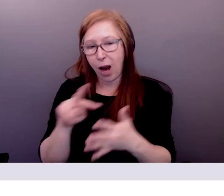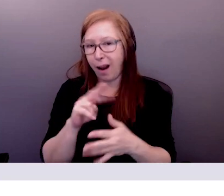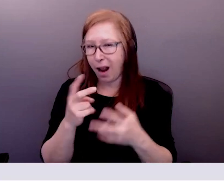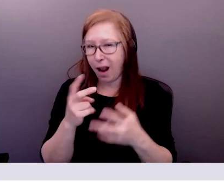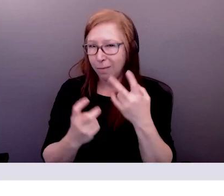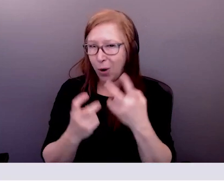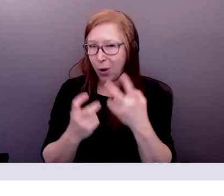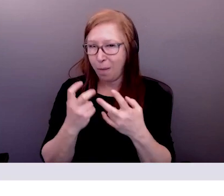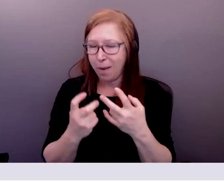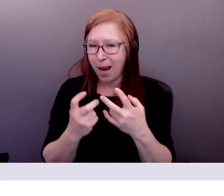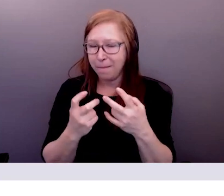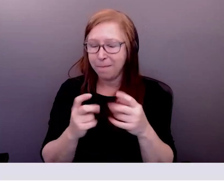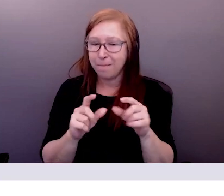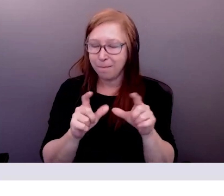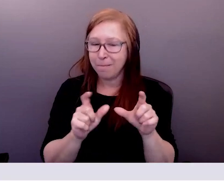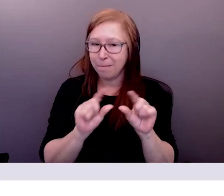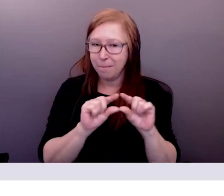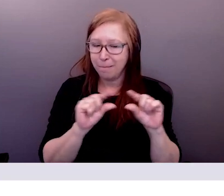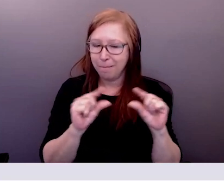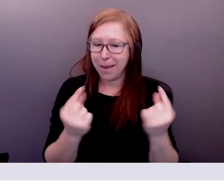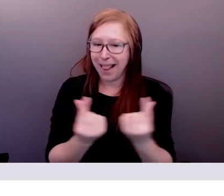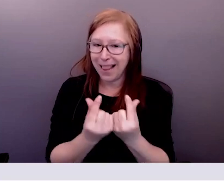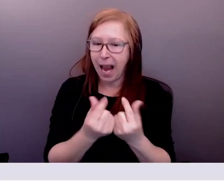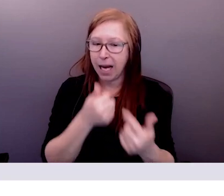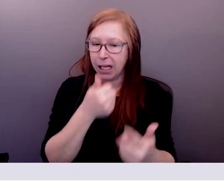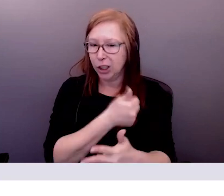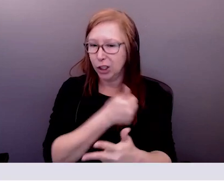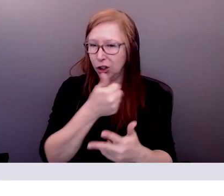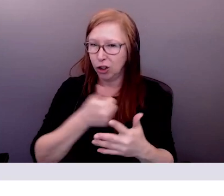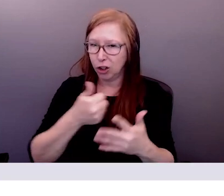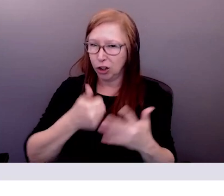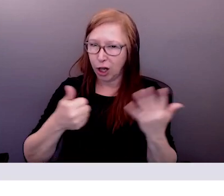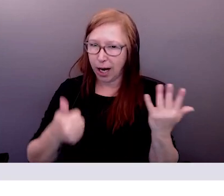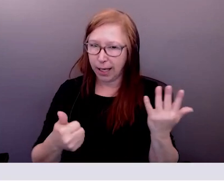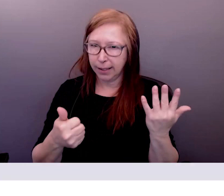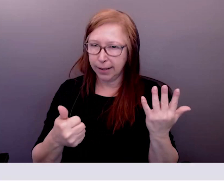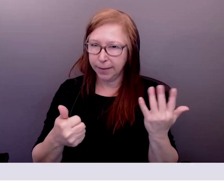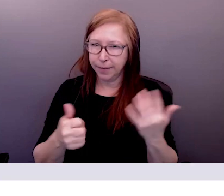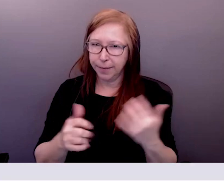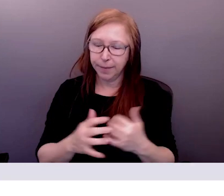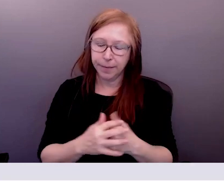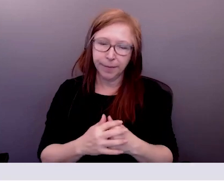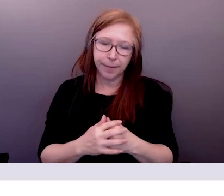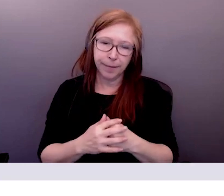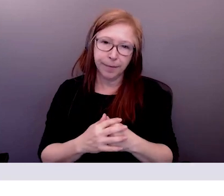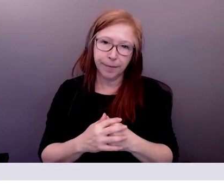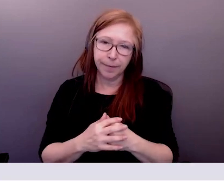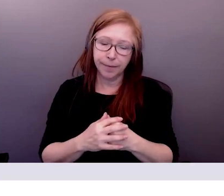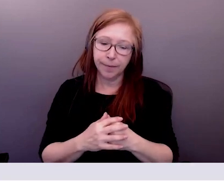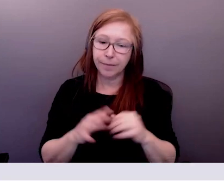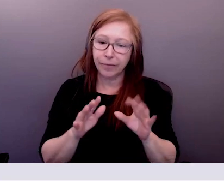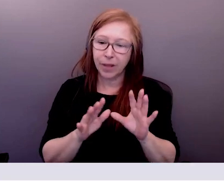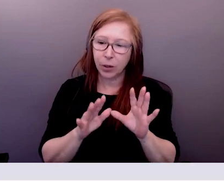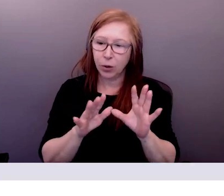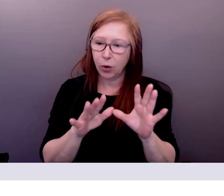par défaut là où je me trouve à tout moment mon travail sur le haut de ces